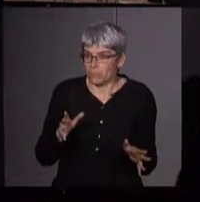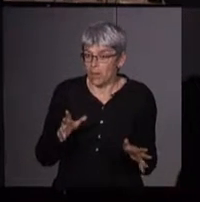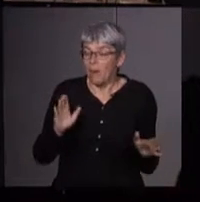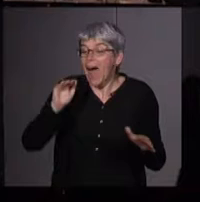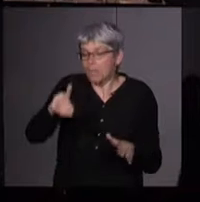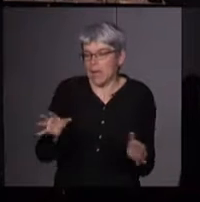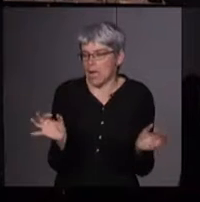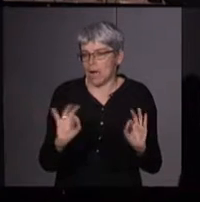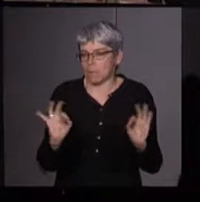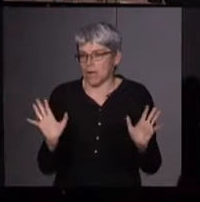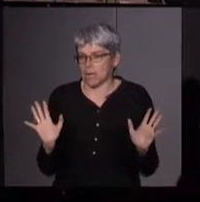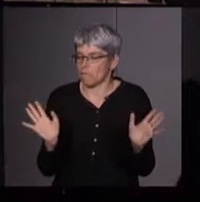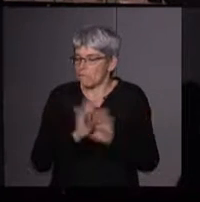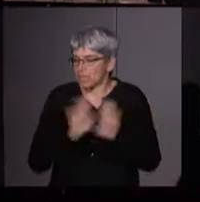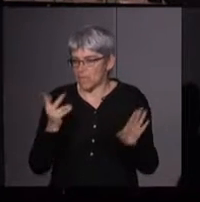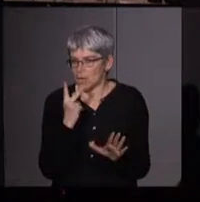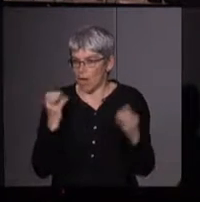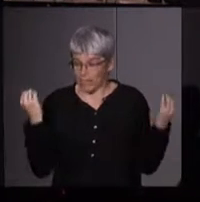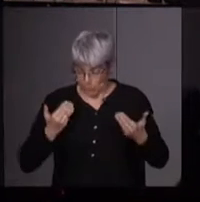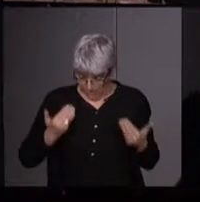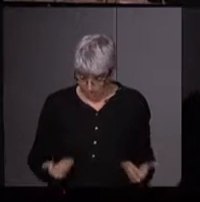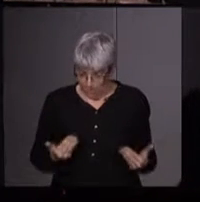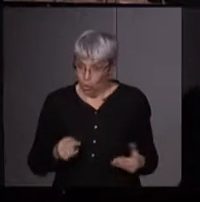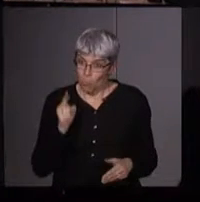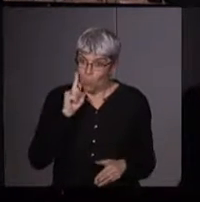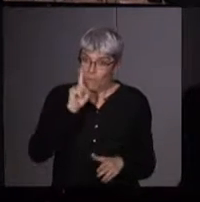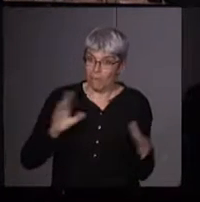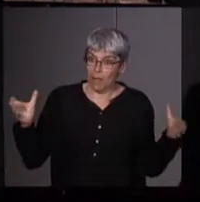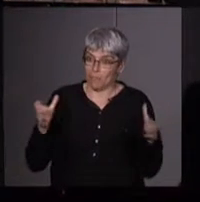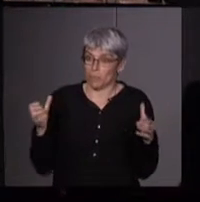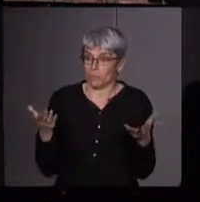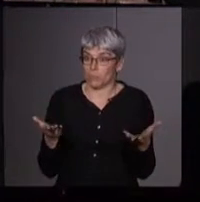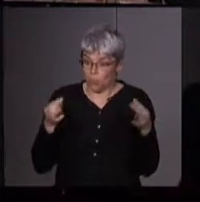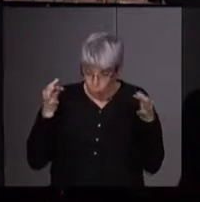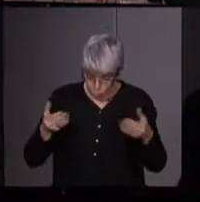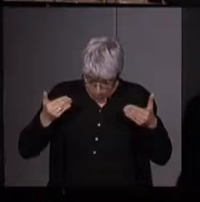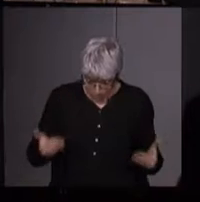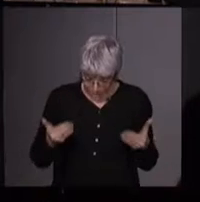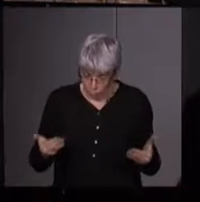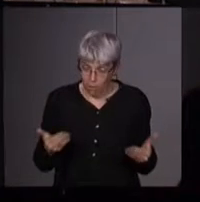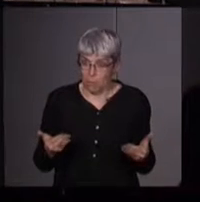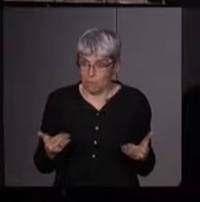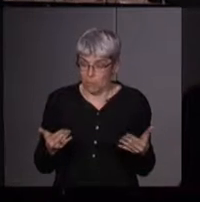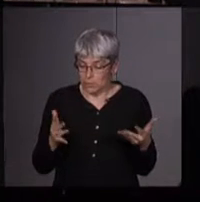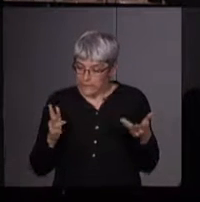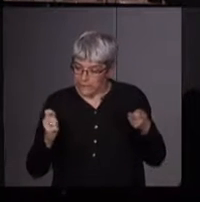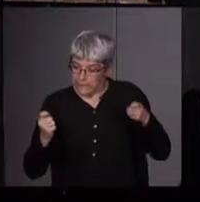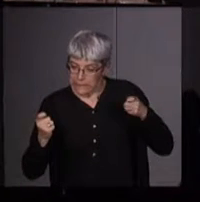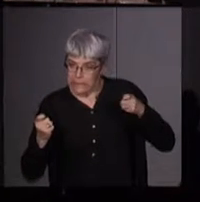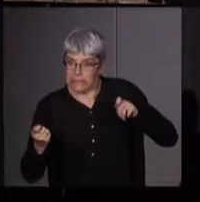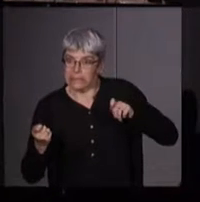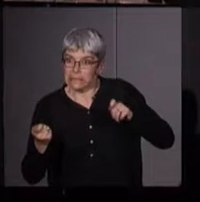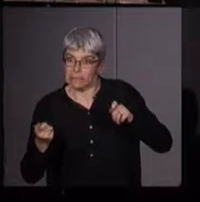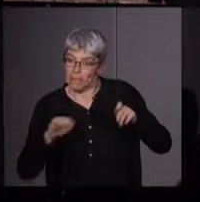-delà dans leur action puisqu'elles sont persuadées qu'elles sont en train d'infléchir le cours des